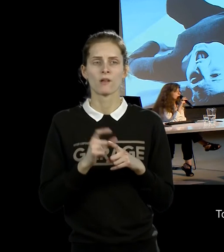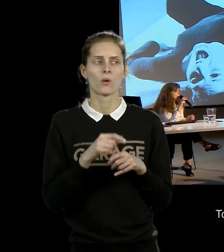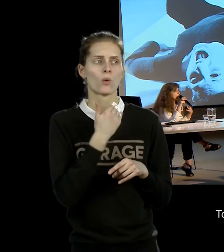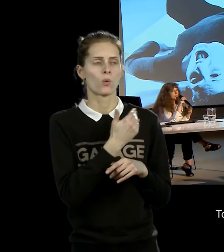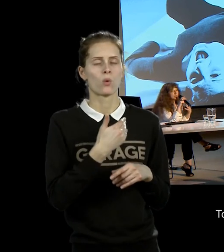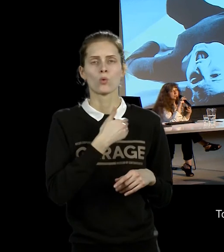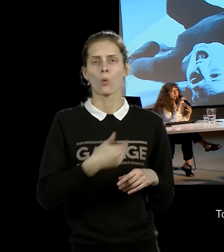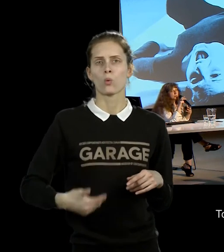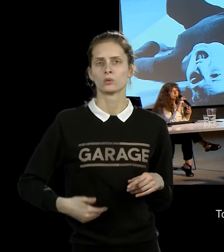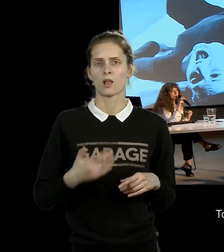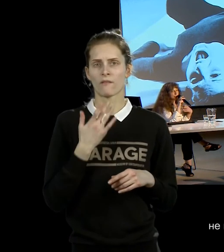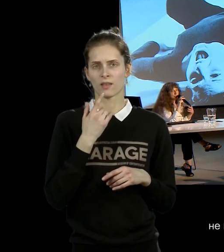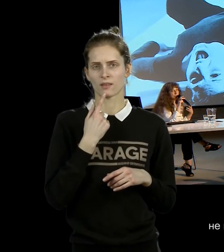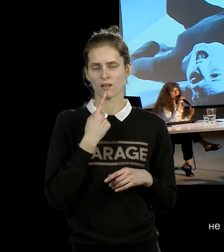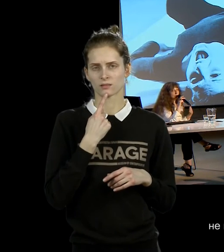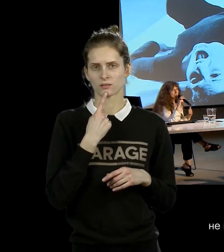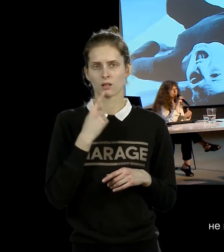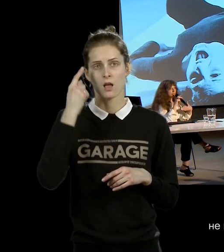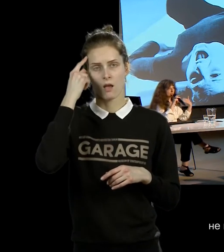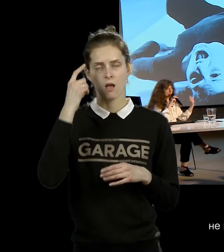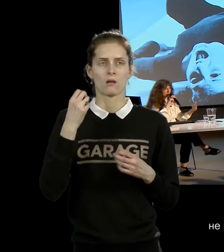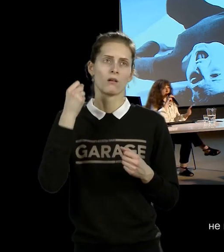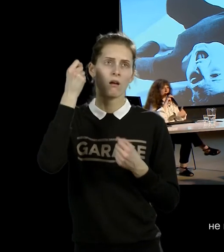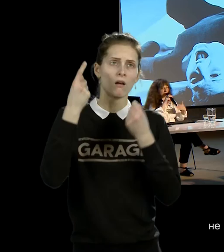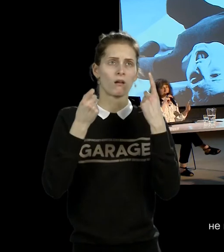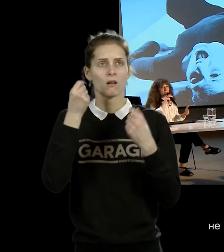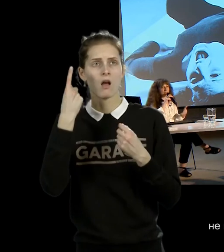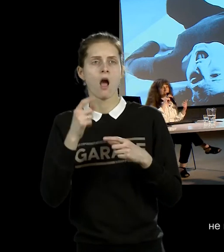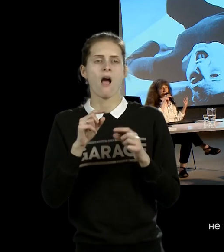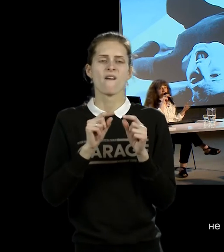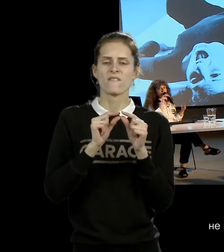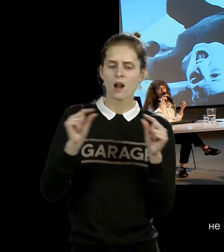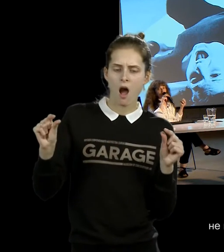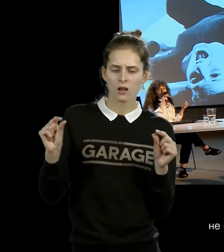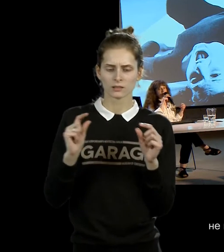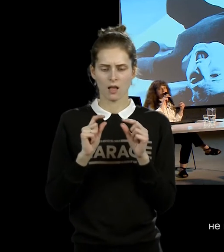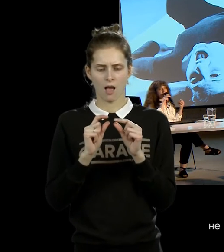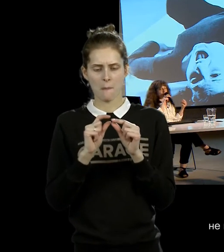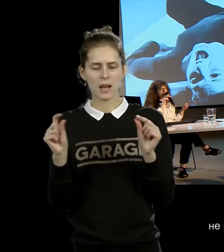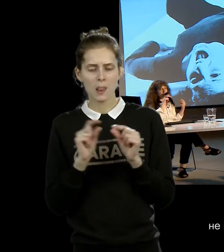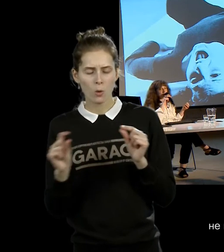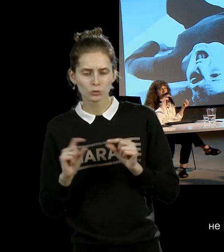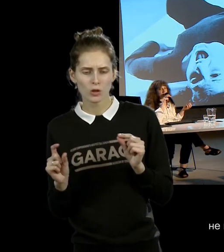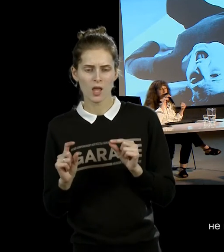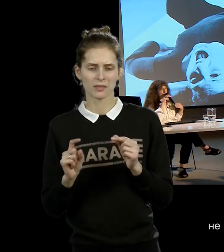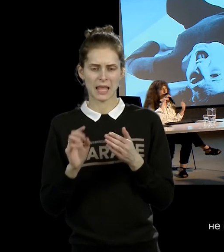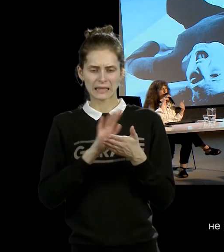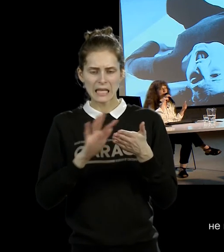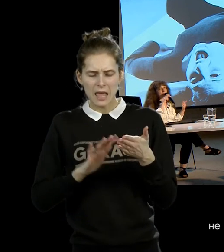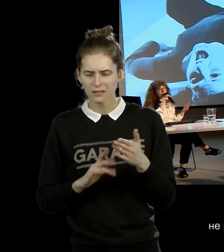языке, которые ей приходили в голову. такой поток сознания, когда не фраза, не текст, не воспоминания, не история, а просто